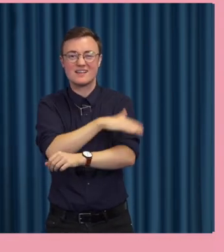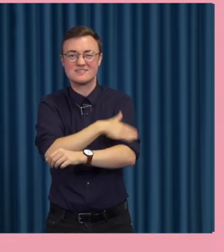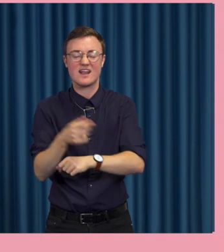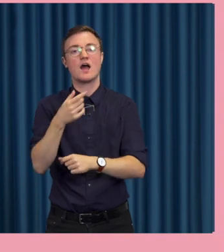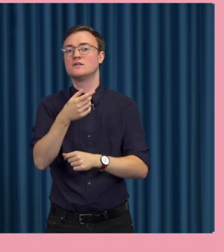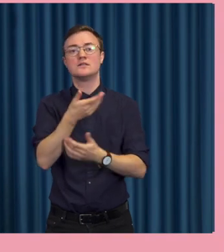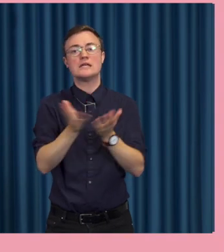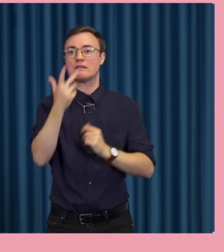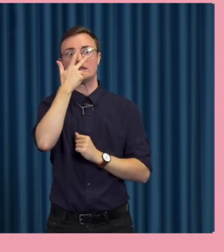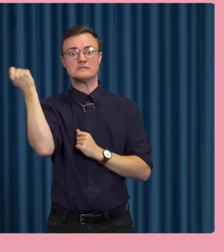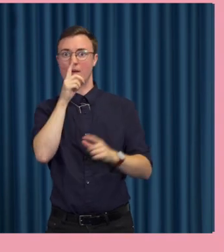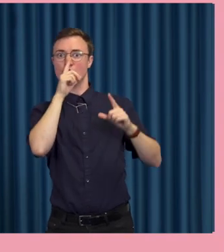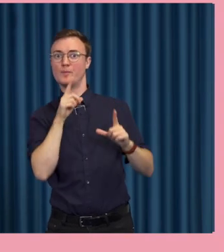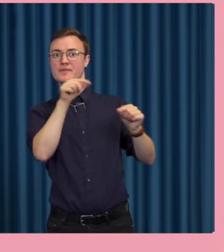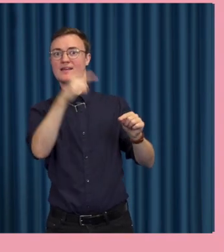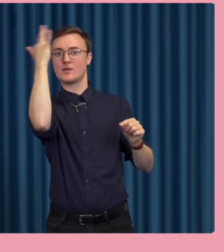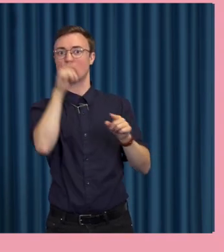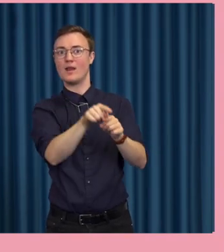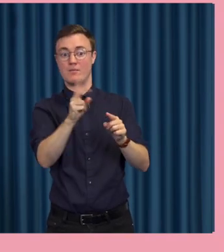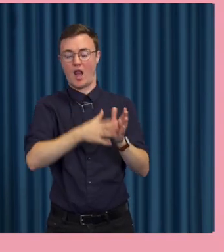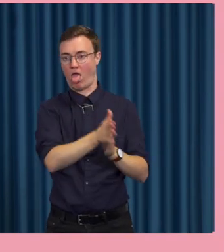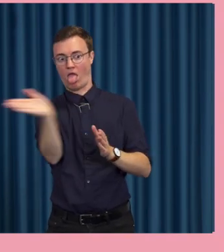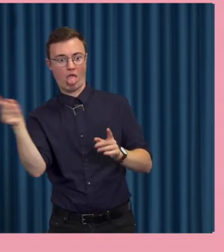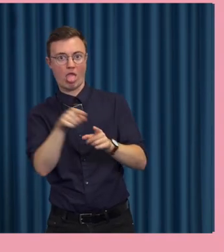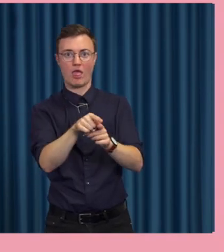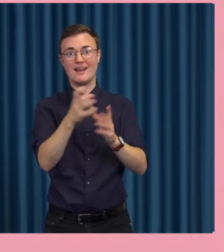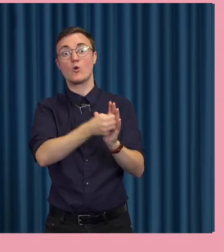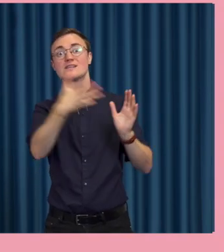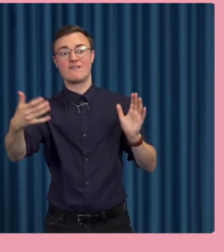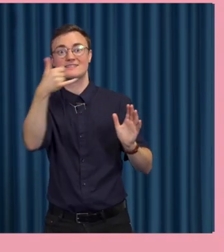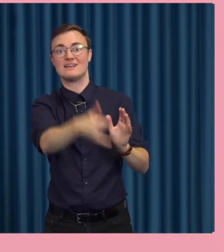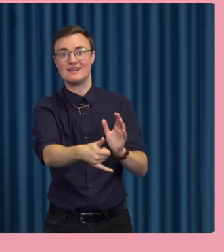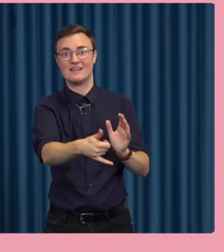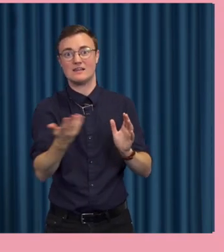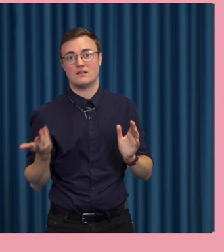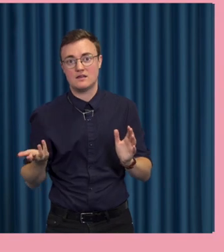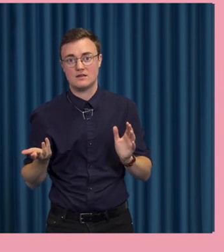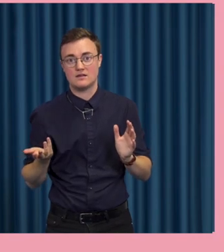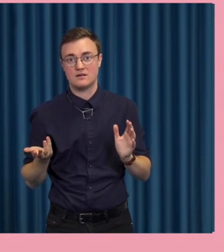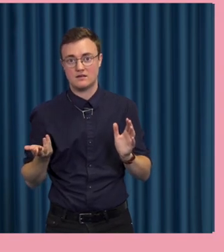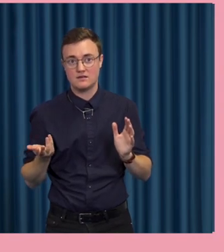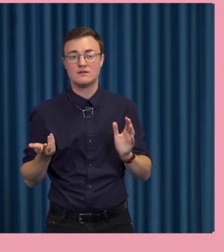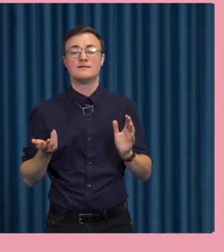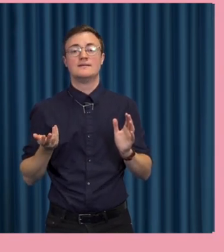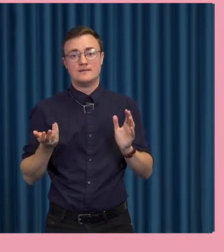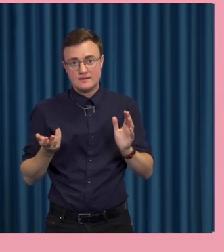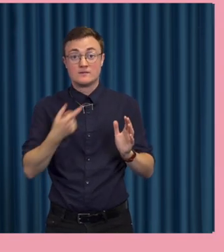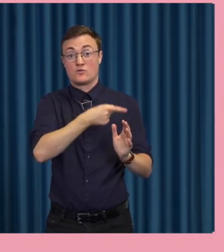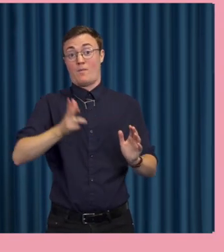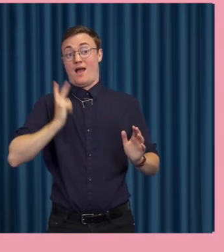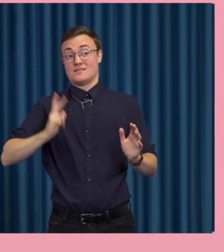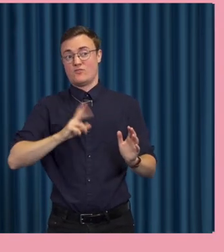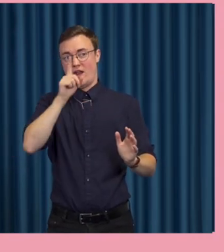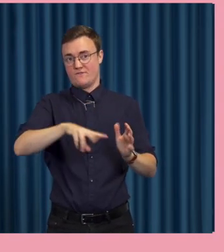alltid är så snabba på att upptäcka snedvridna konsekvenser i dem. Så du säger bara för att man liksom